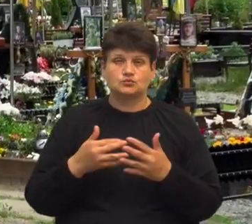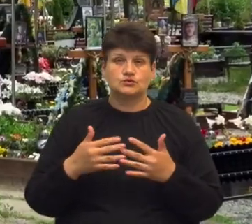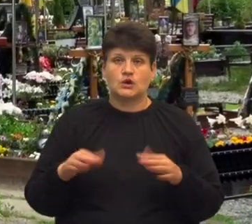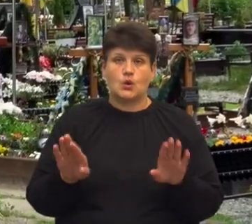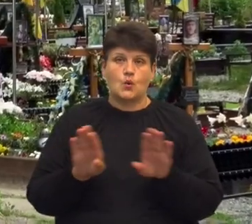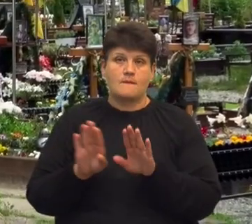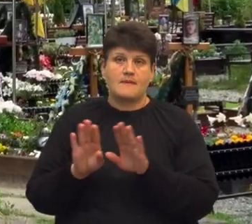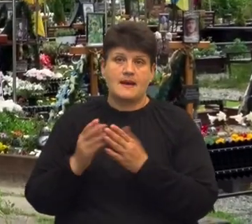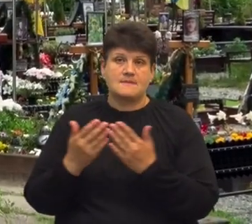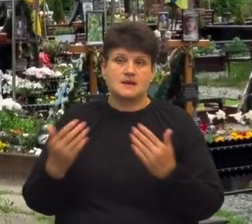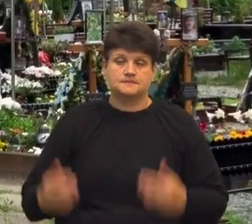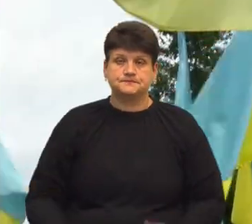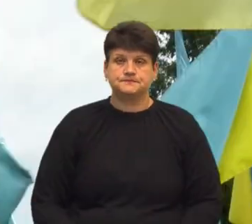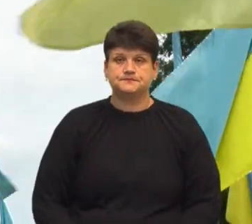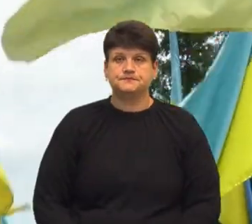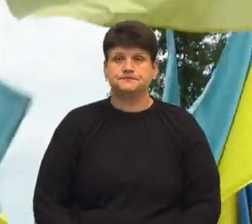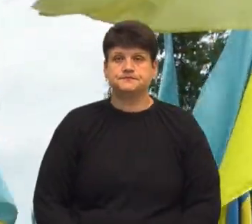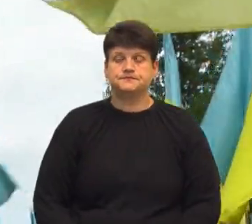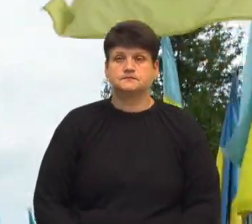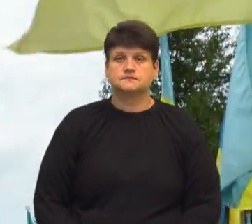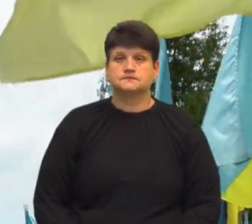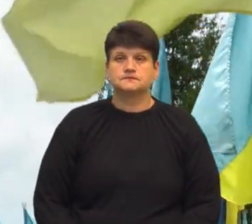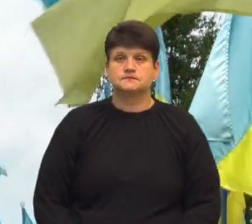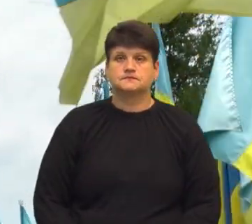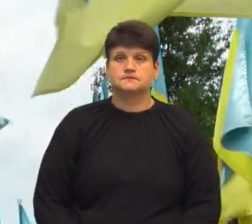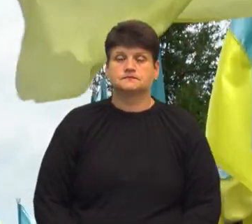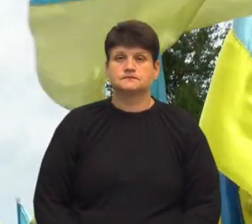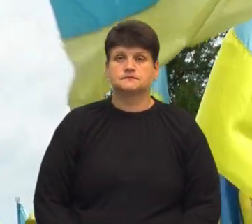Тетяна Панченко, Василь Панчук, Суспільні новини, Тернопіль.